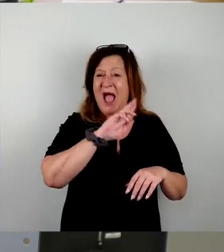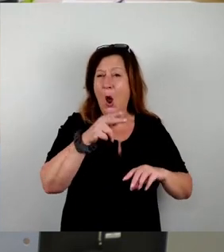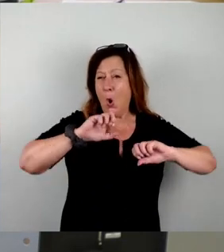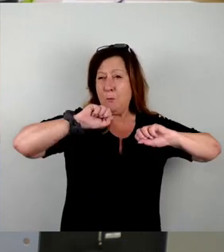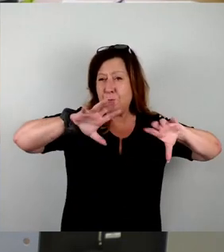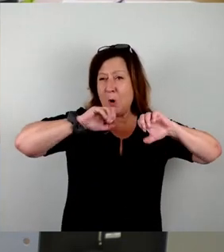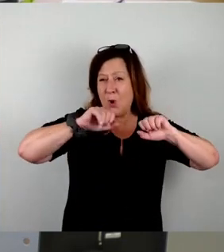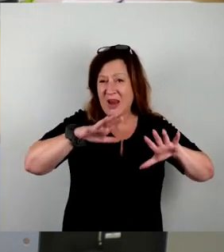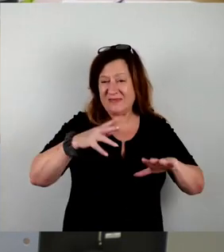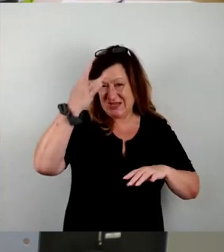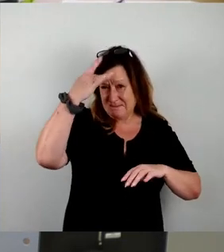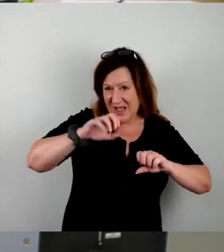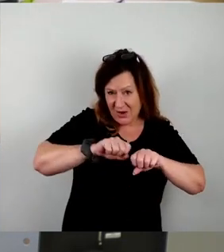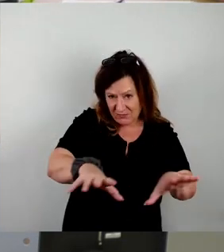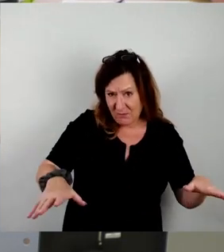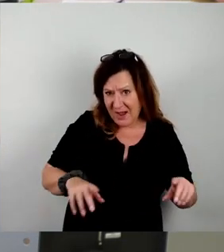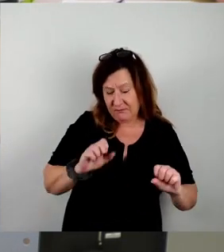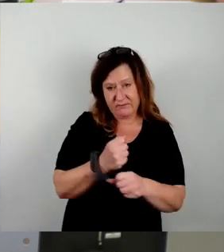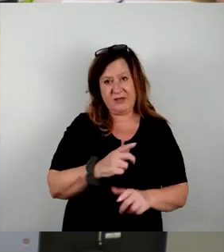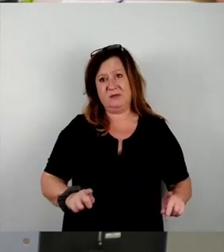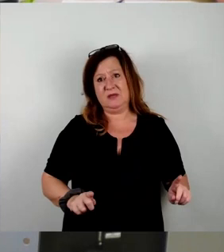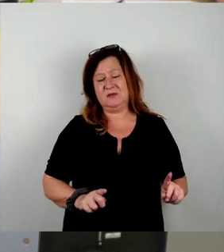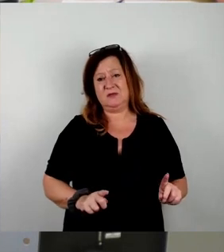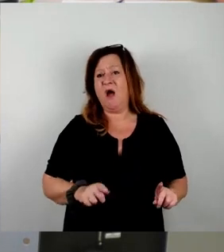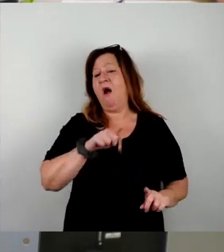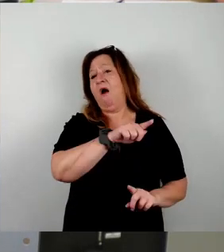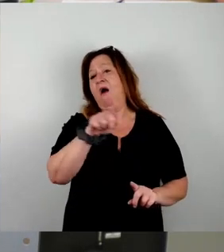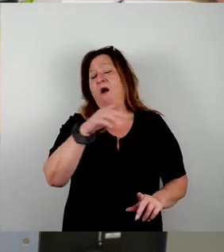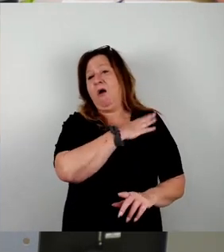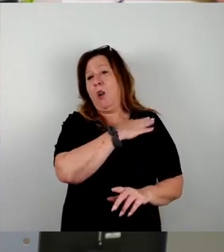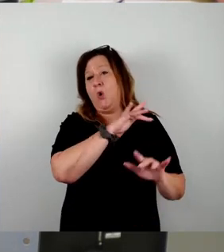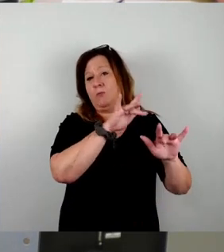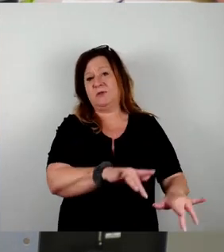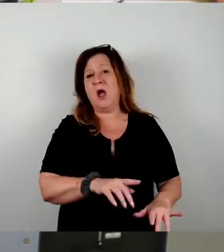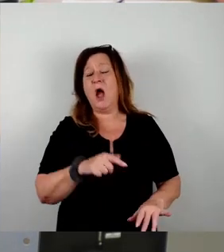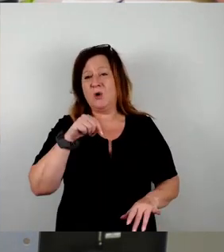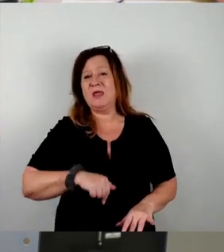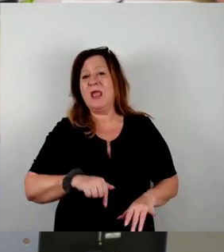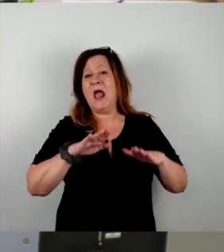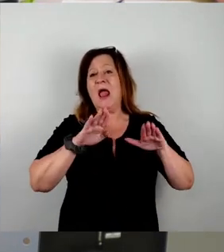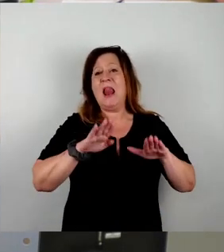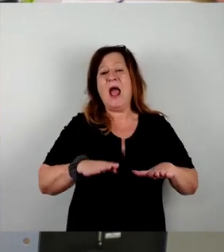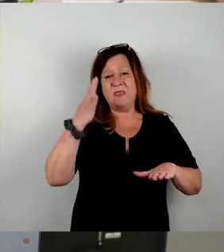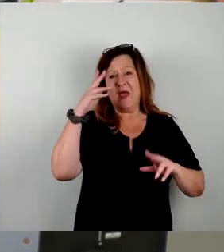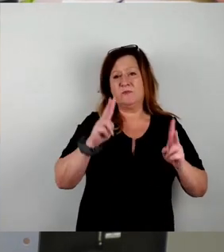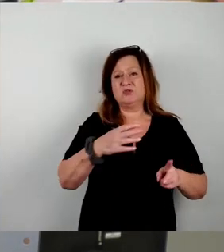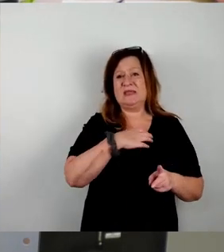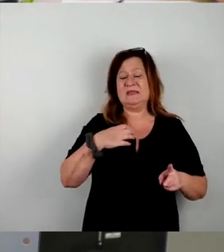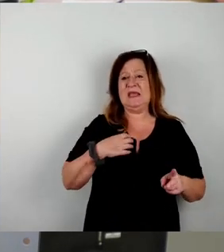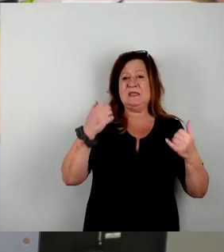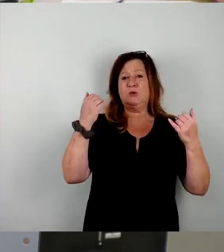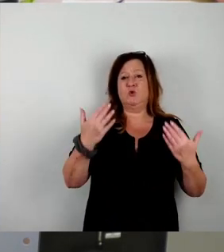dort zitiert worden ist und sehr gelobt worden ist. Dann kann ich mir vorstellen, dass das auch in der Landeshauptstadt Dresden so installiert wird.